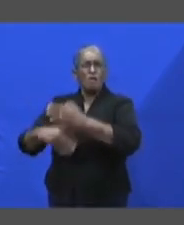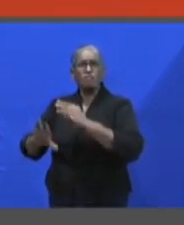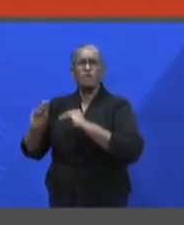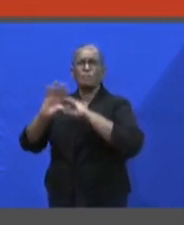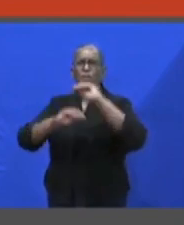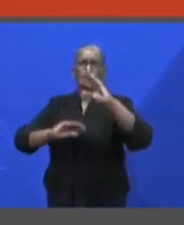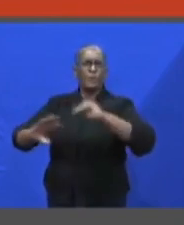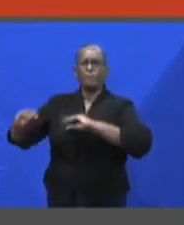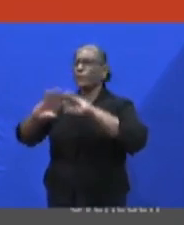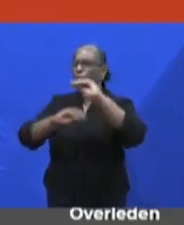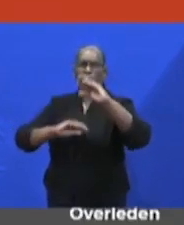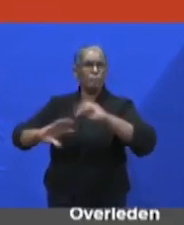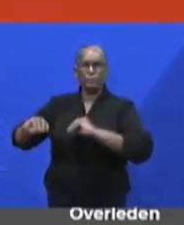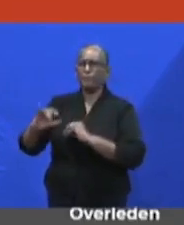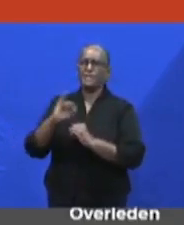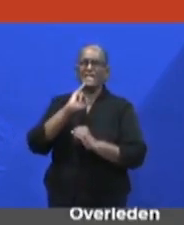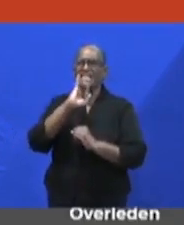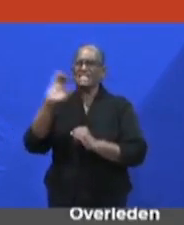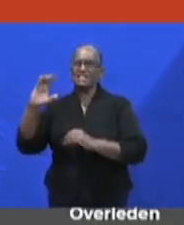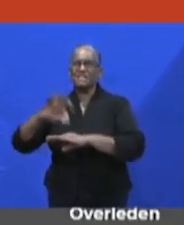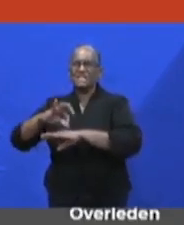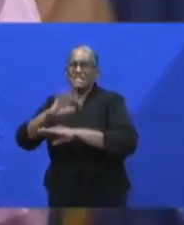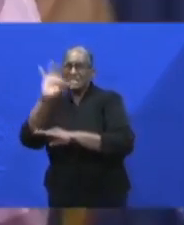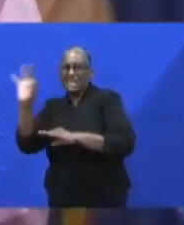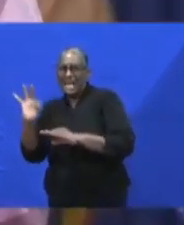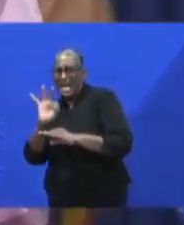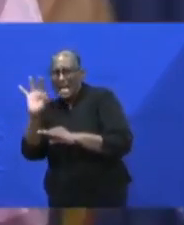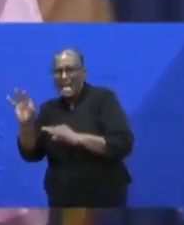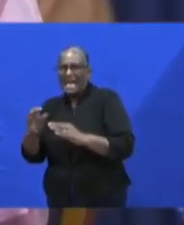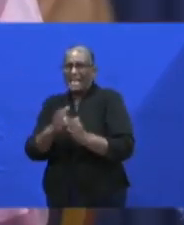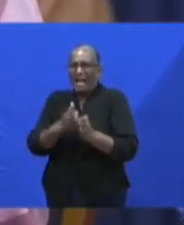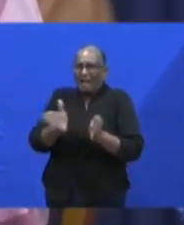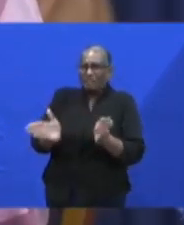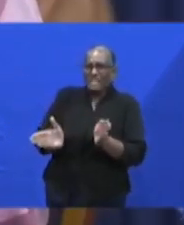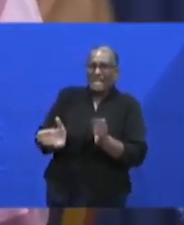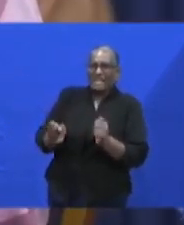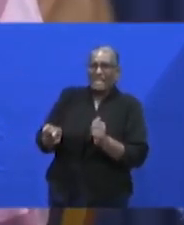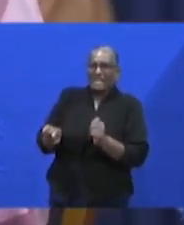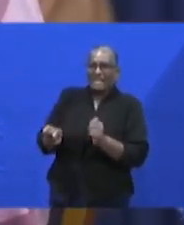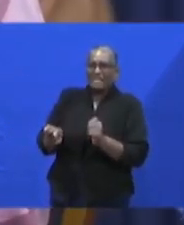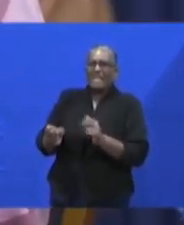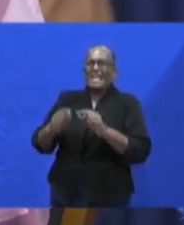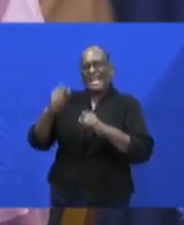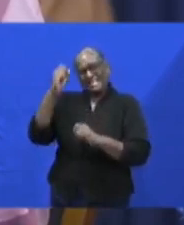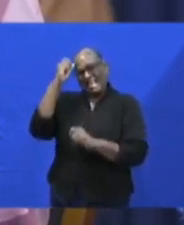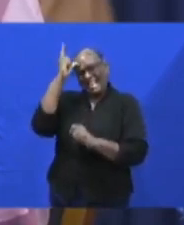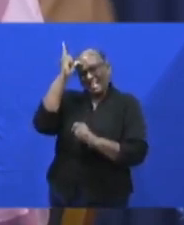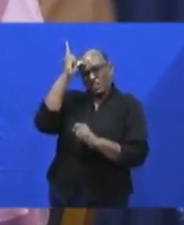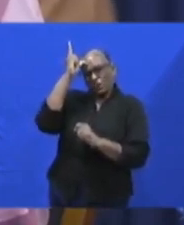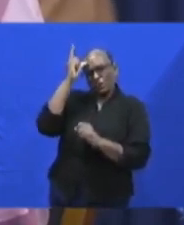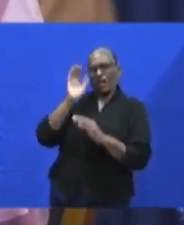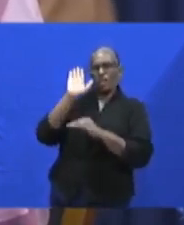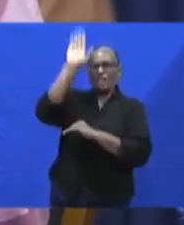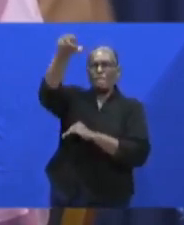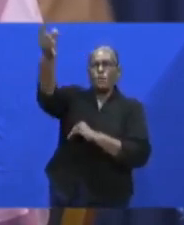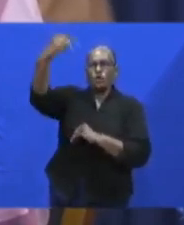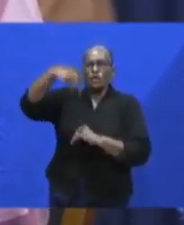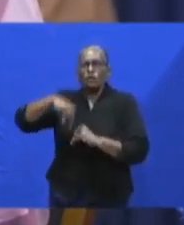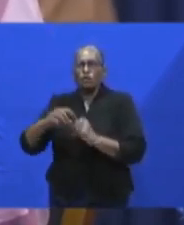intensiefkeerdoktoren in Suriname en experts uit het buitenland.